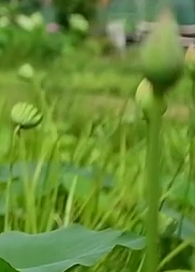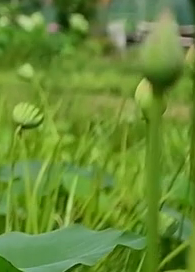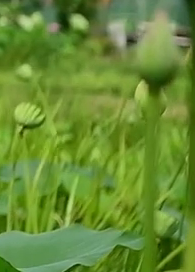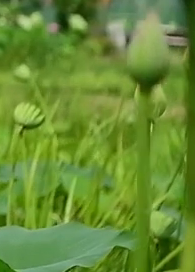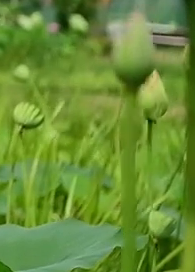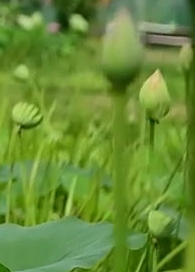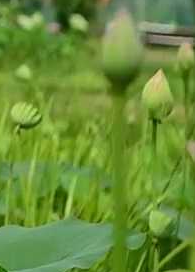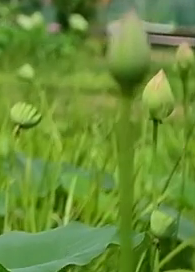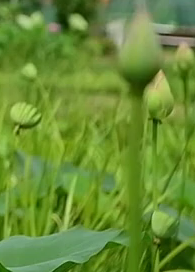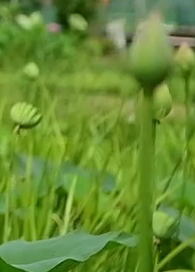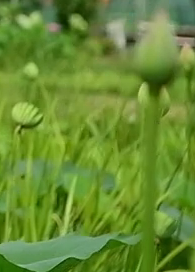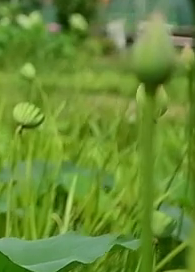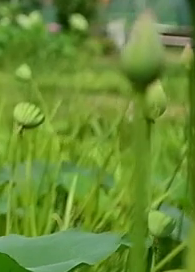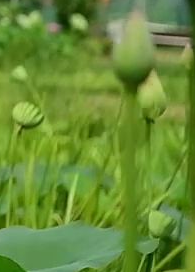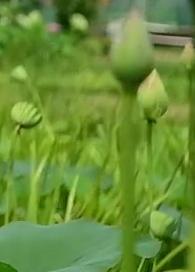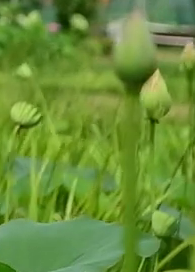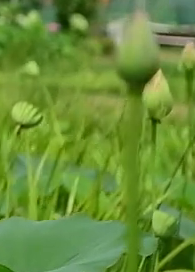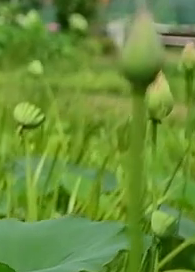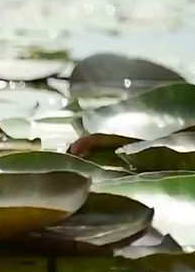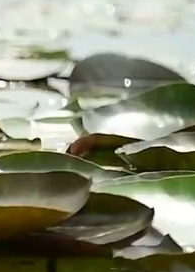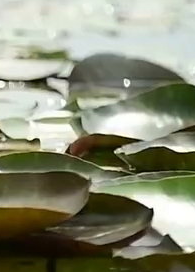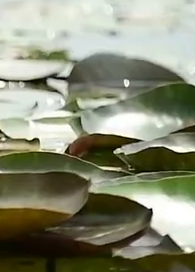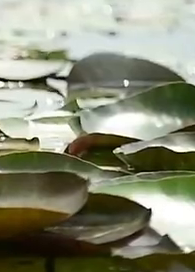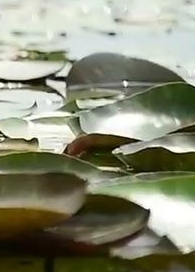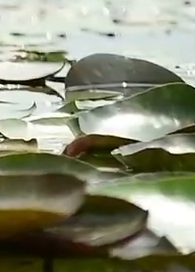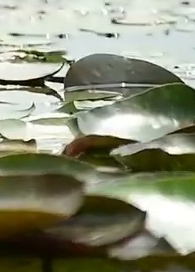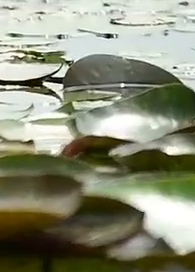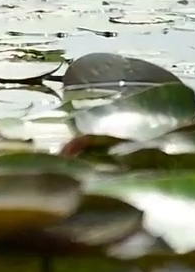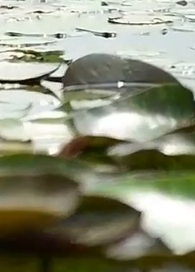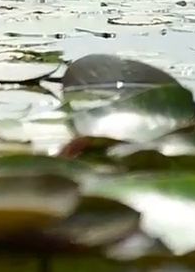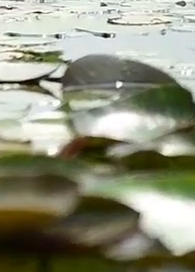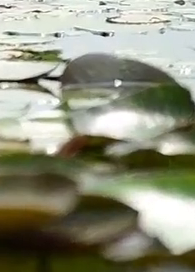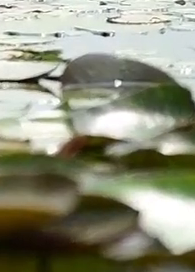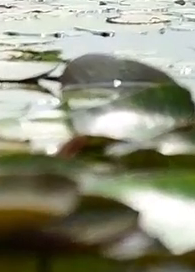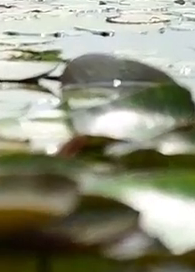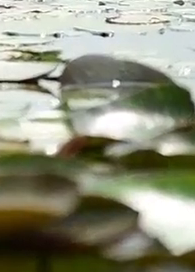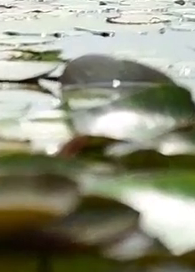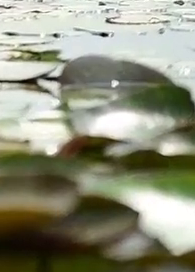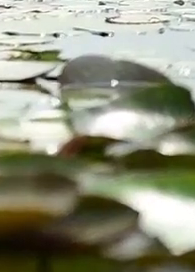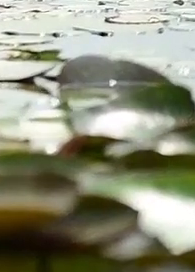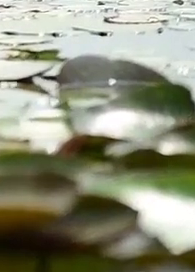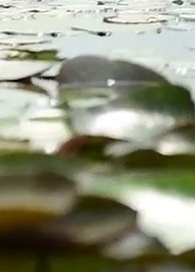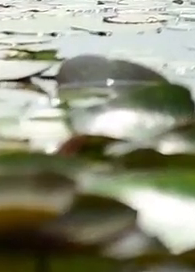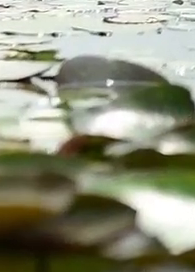시청해주신 여러분 고맙습니다.